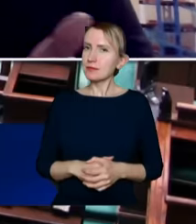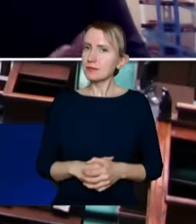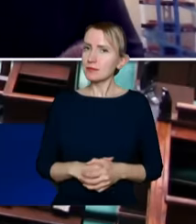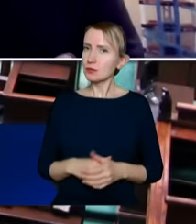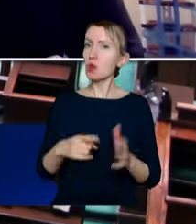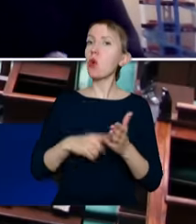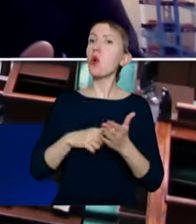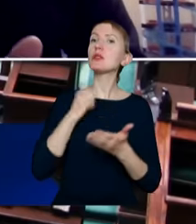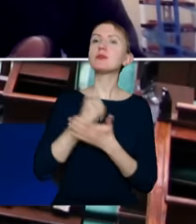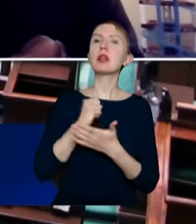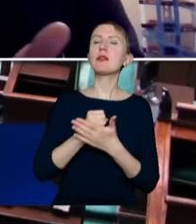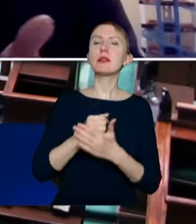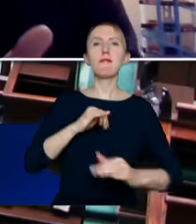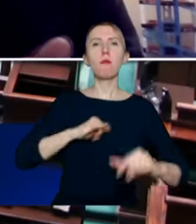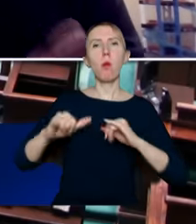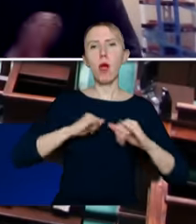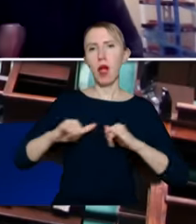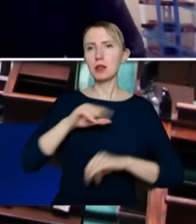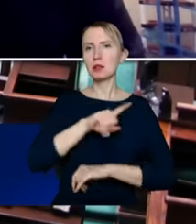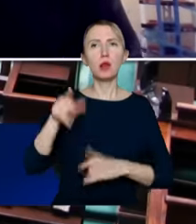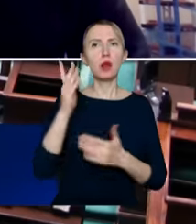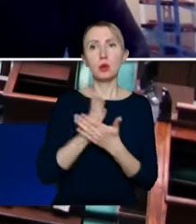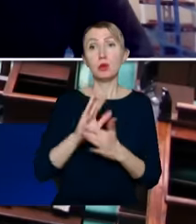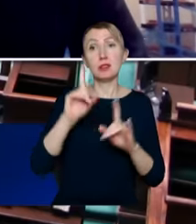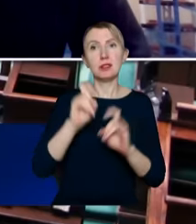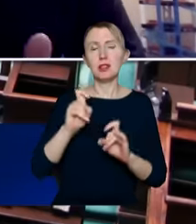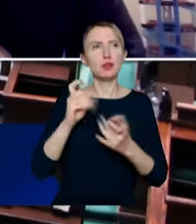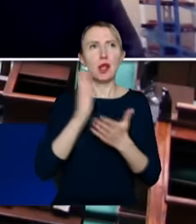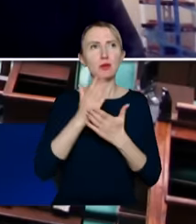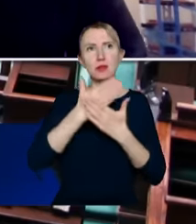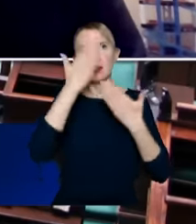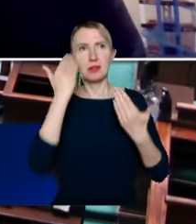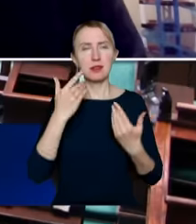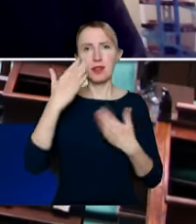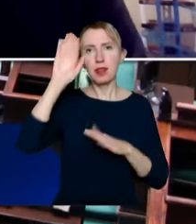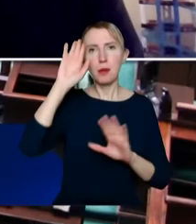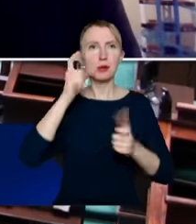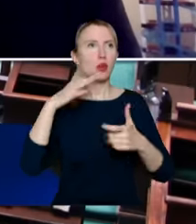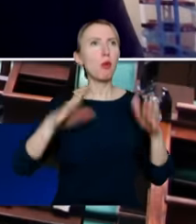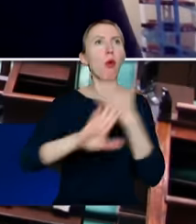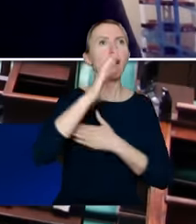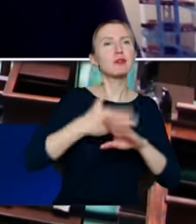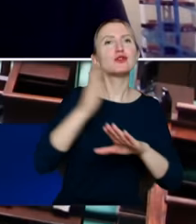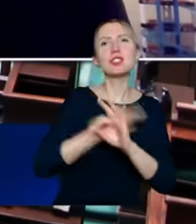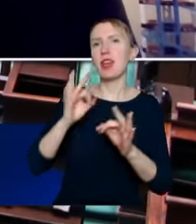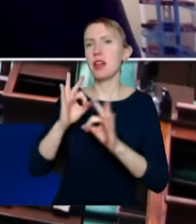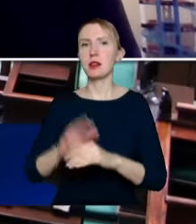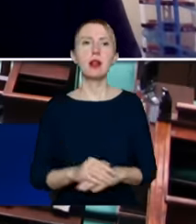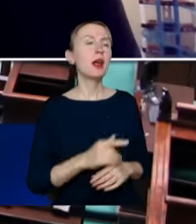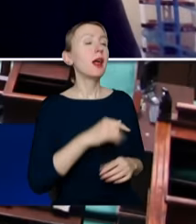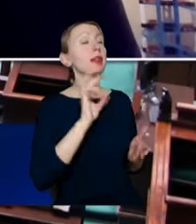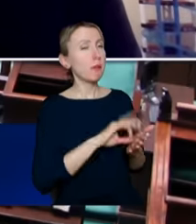rzeczy chyba tej władzy, która już zaczyna się gubić tym wszystkim, co przedstawia, co najmniej powinien przeprosić, ale